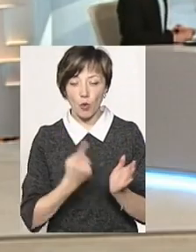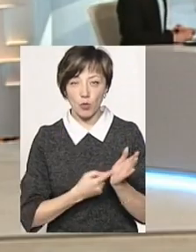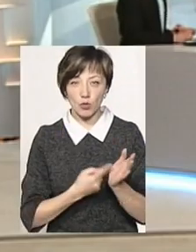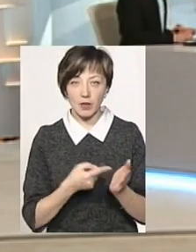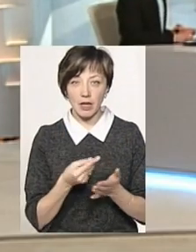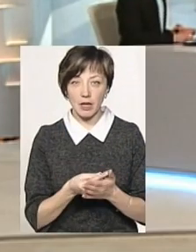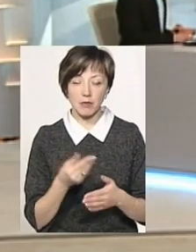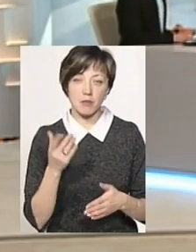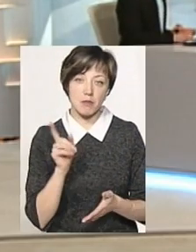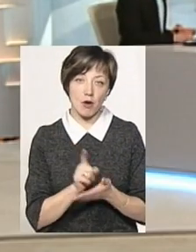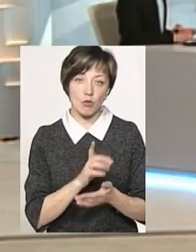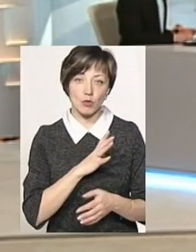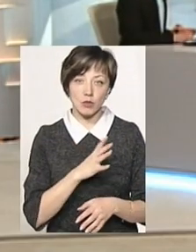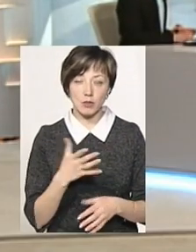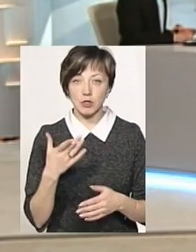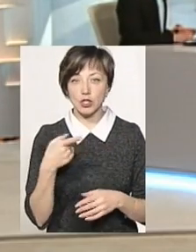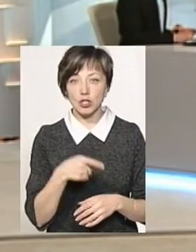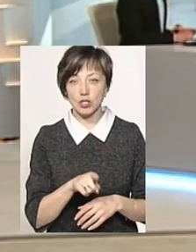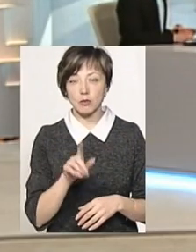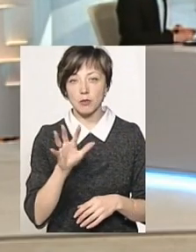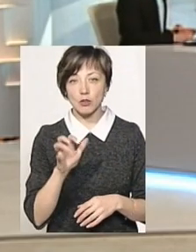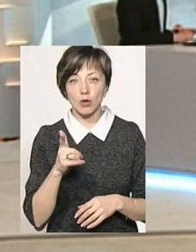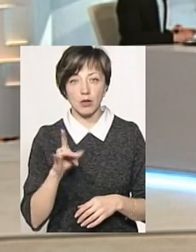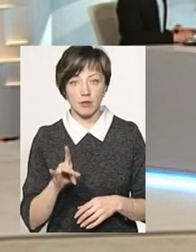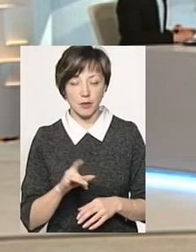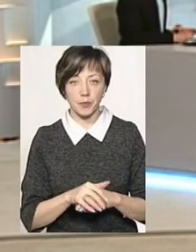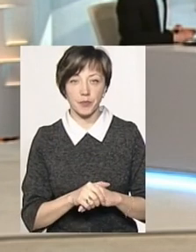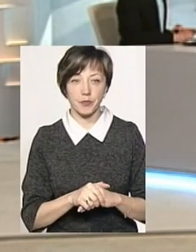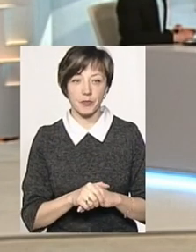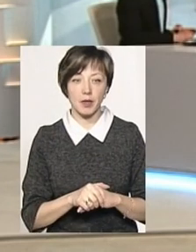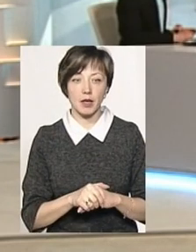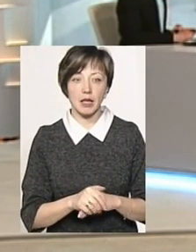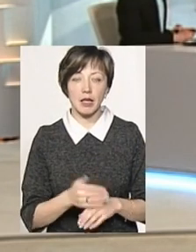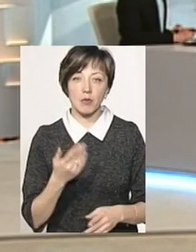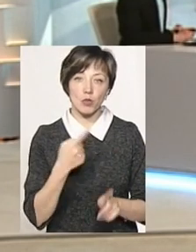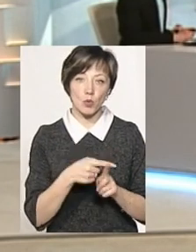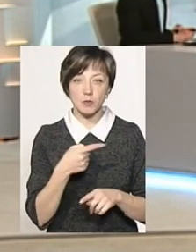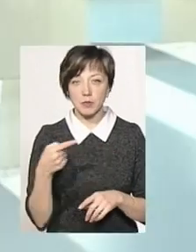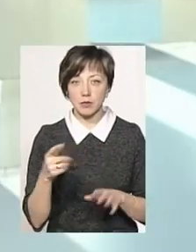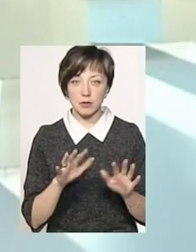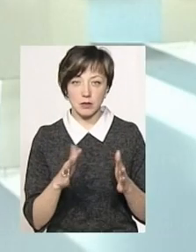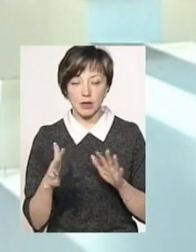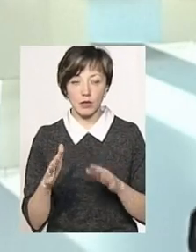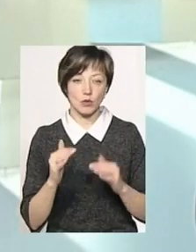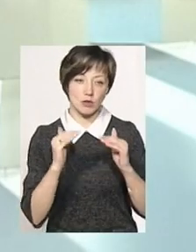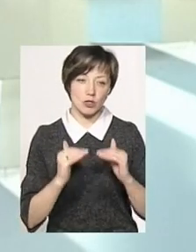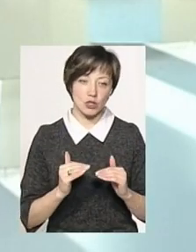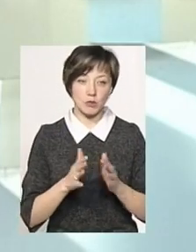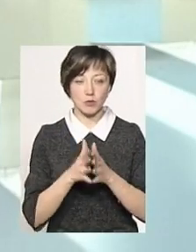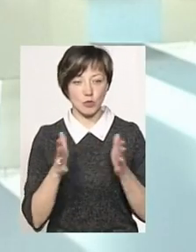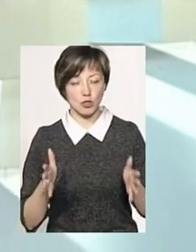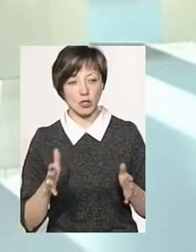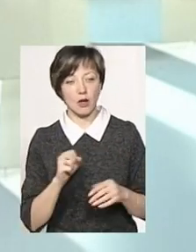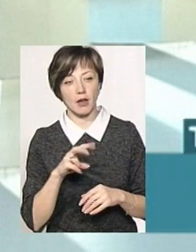тариф до підвищення десь мав би бути в районі 1500 гривень. Ну, тобто десь плюс, десь мінус. Хтось трошки нижче, хтось